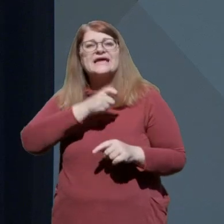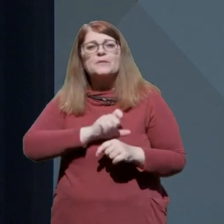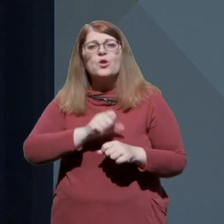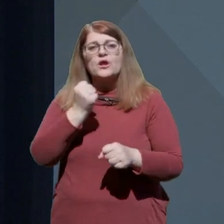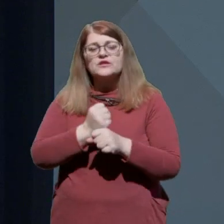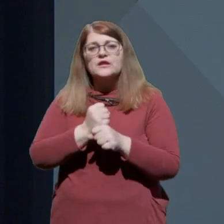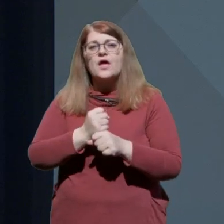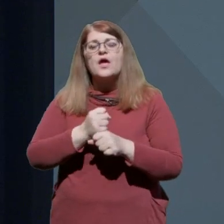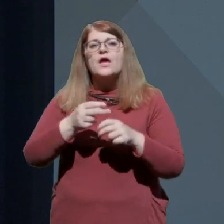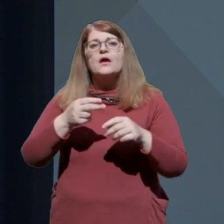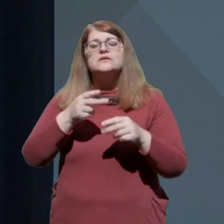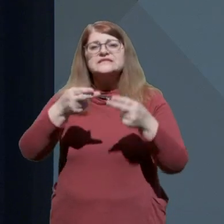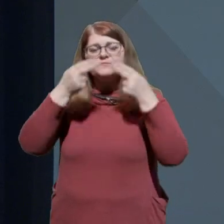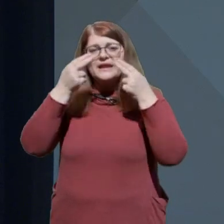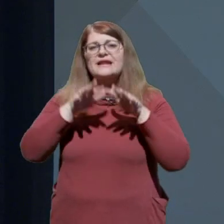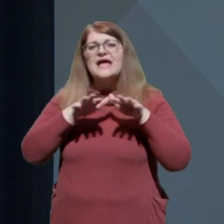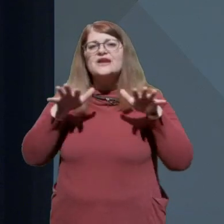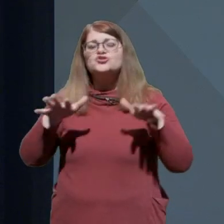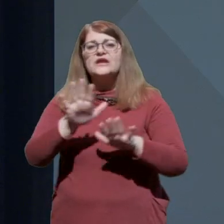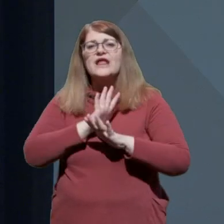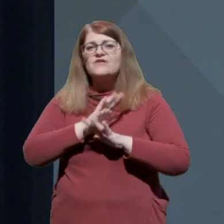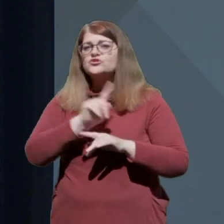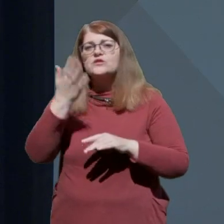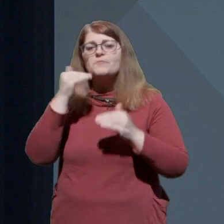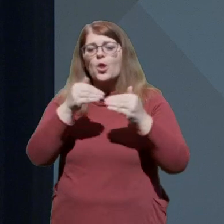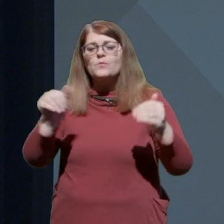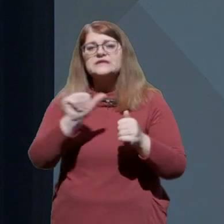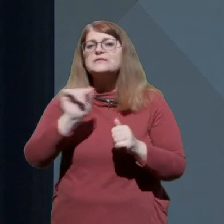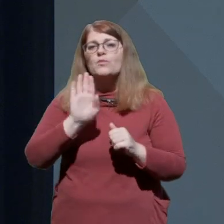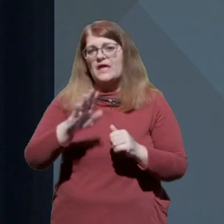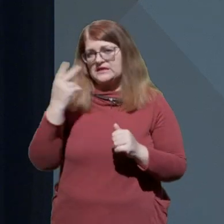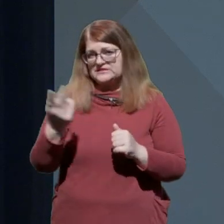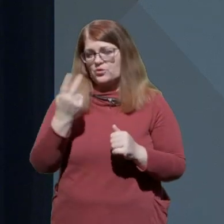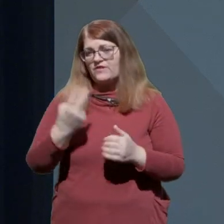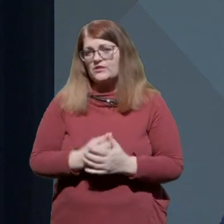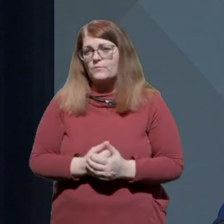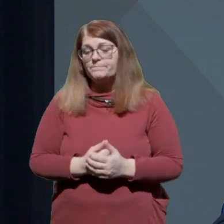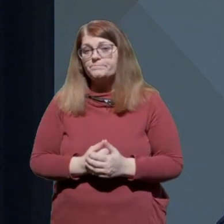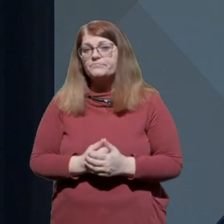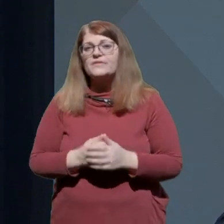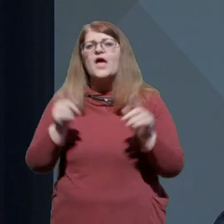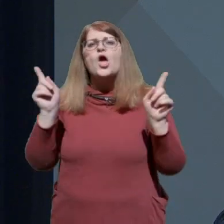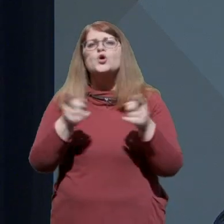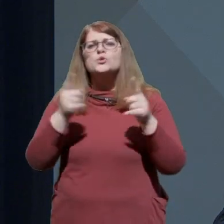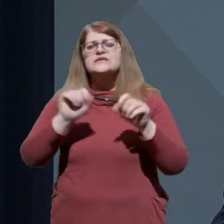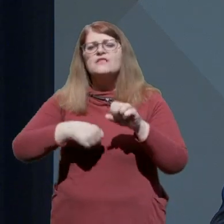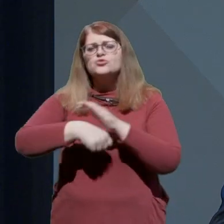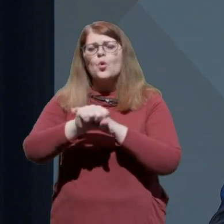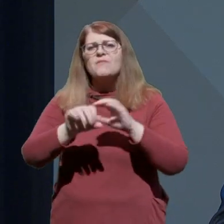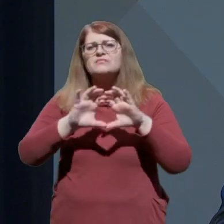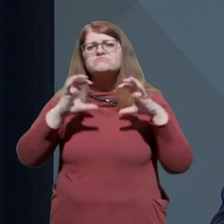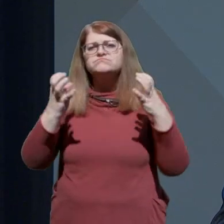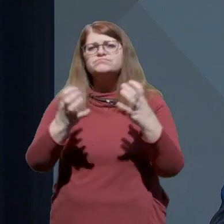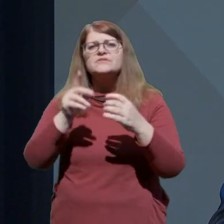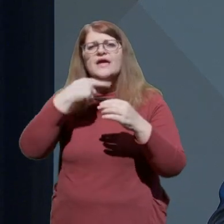in celo razširjanja nevarnosti, ni bilo omejeno samo na Slovenijo. Z koncertov in nogometnih spektaklov v